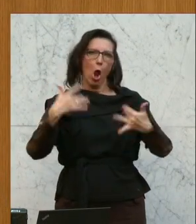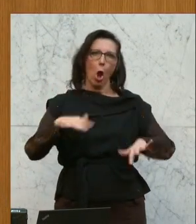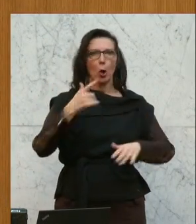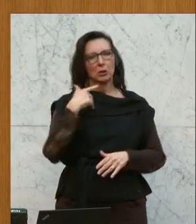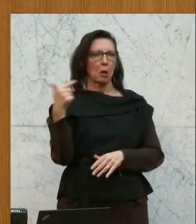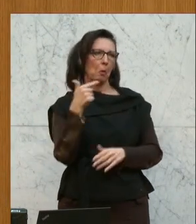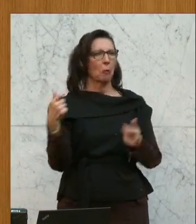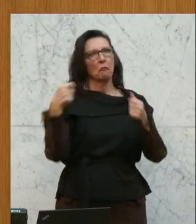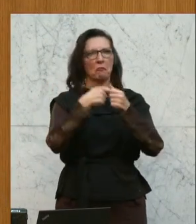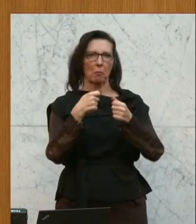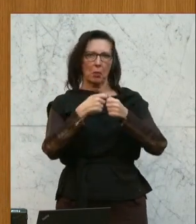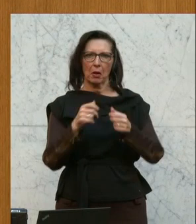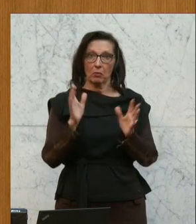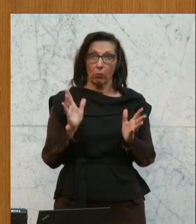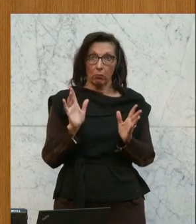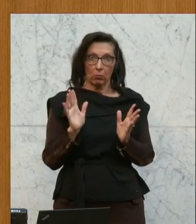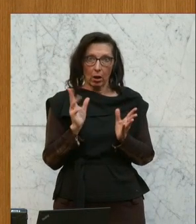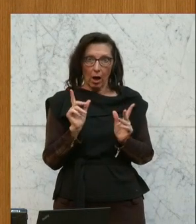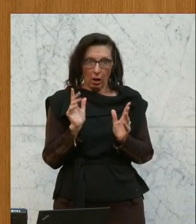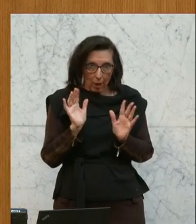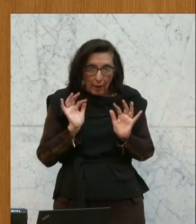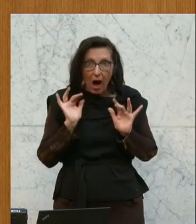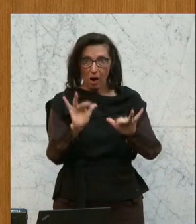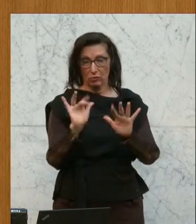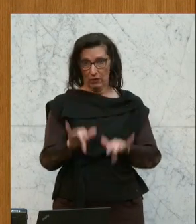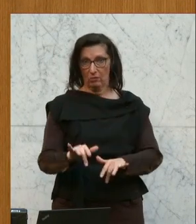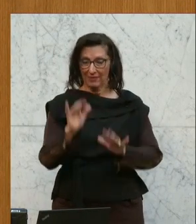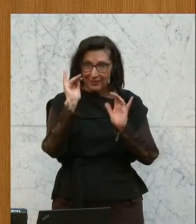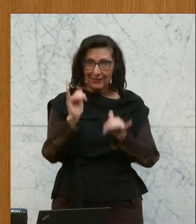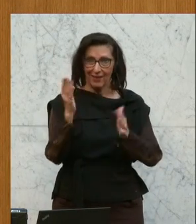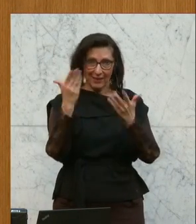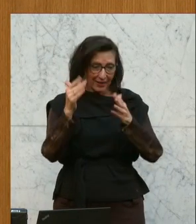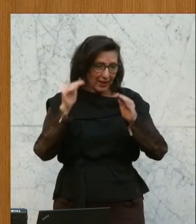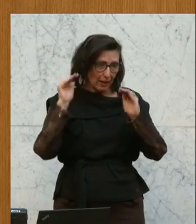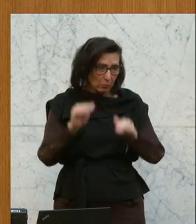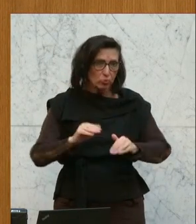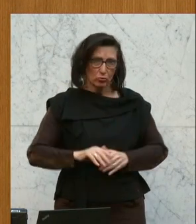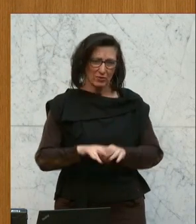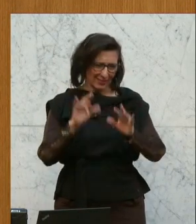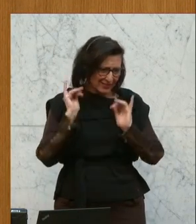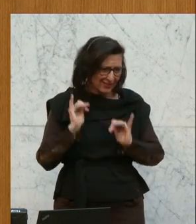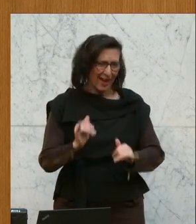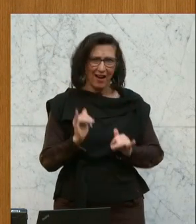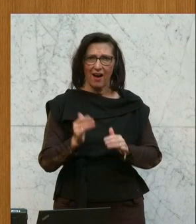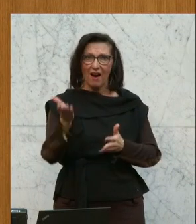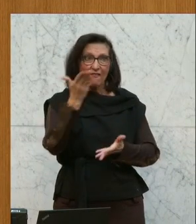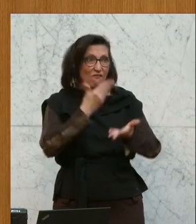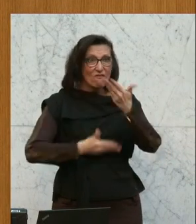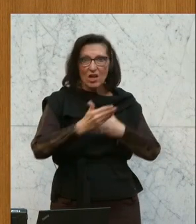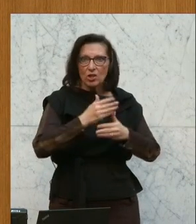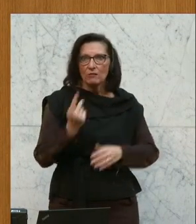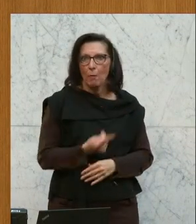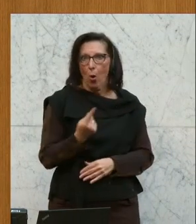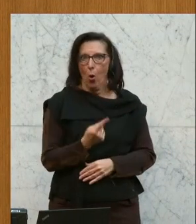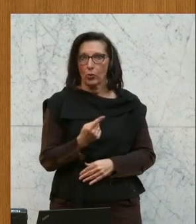ist eine Aussage, die etwas bewirkt und die Ertragweite hat. Ja, Klimaschutz ist ein absoluter Wirtschafts und Jobmotor, eine